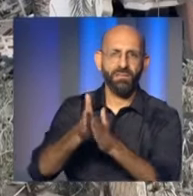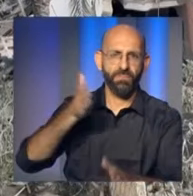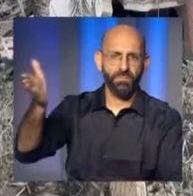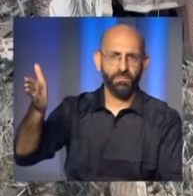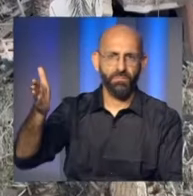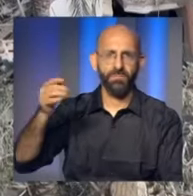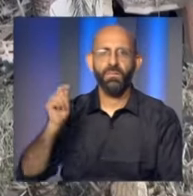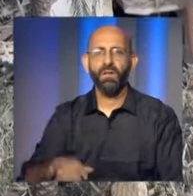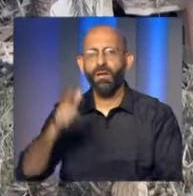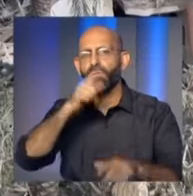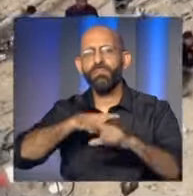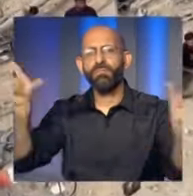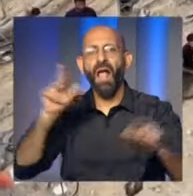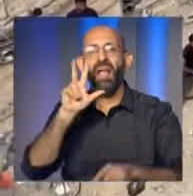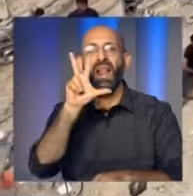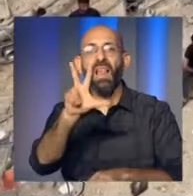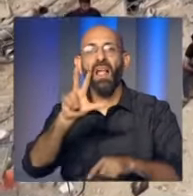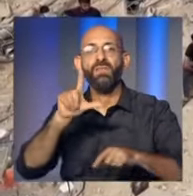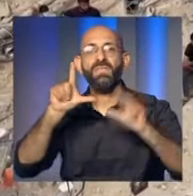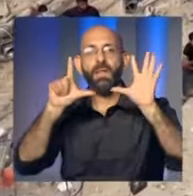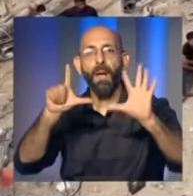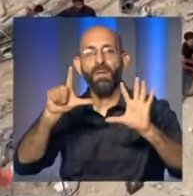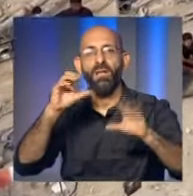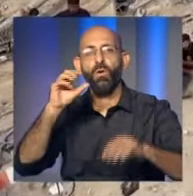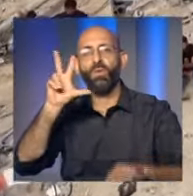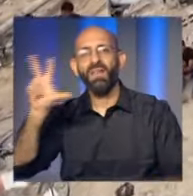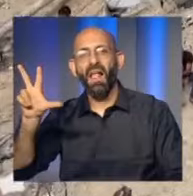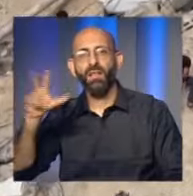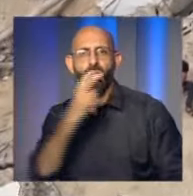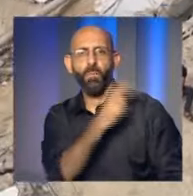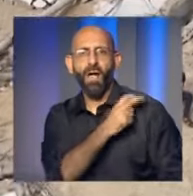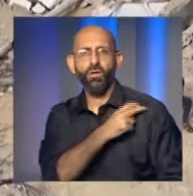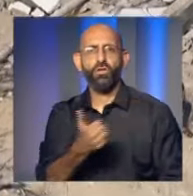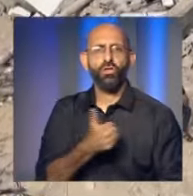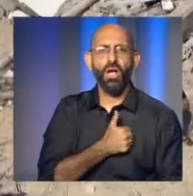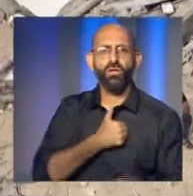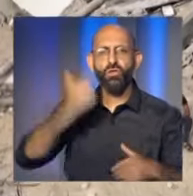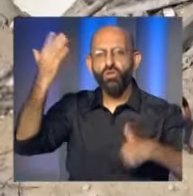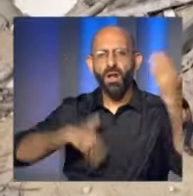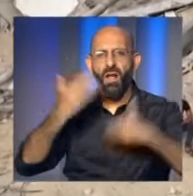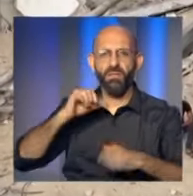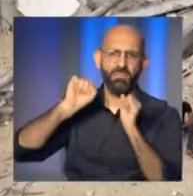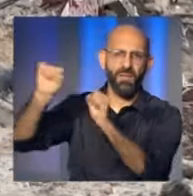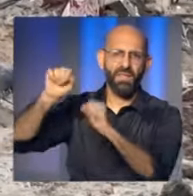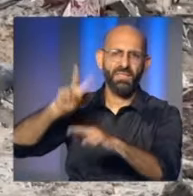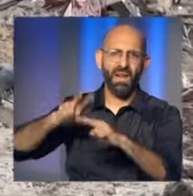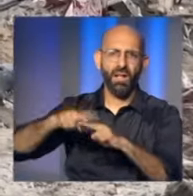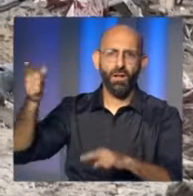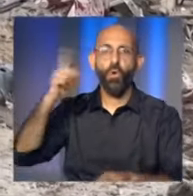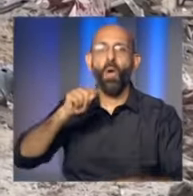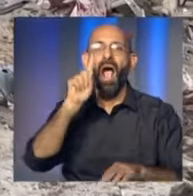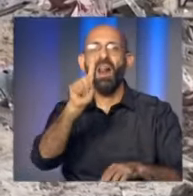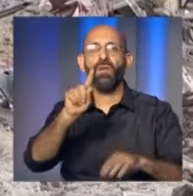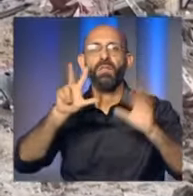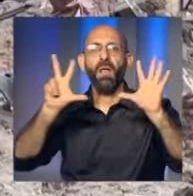الساعات الأربع وعشرين الماضية كاشفاً في بيان أن ثلاثة ألاف وسبعمائة وثلاثة ضباط وجنود أصيبوا منذ